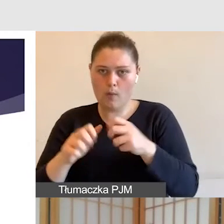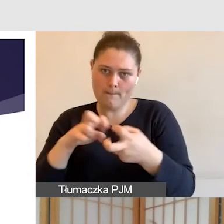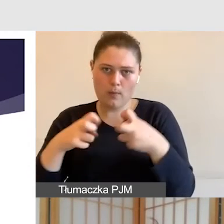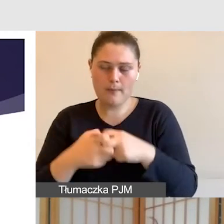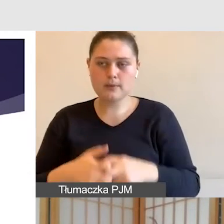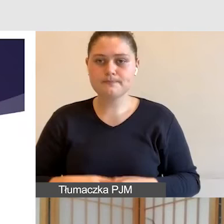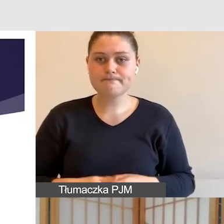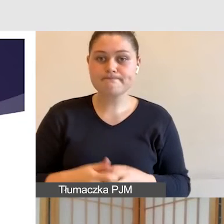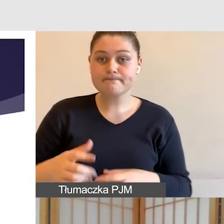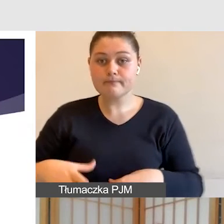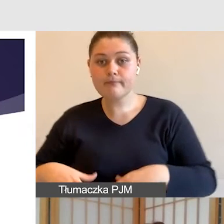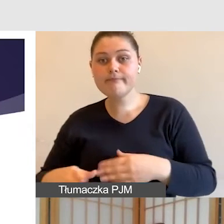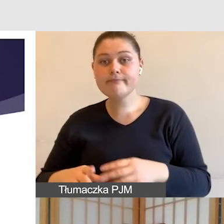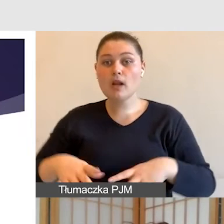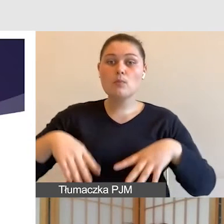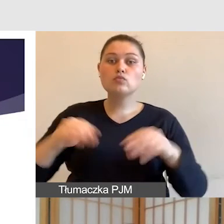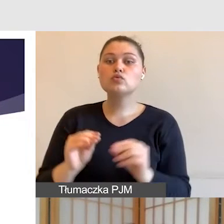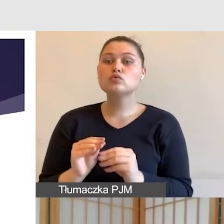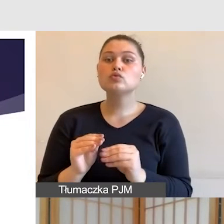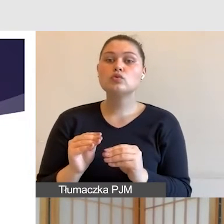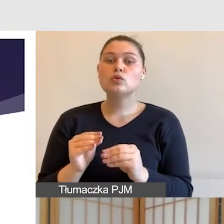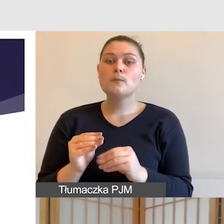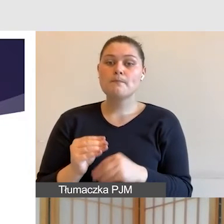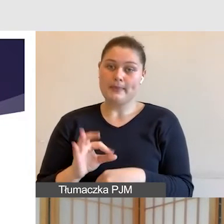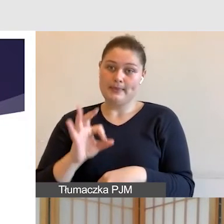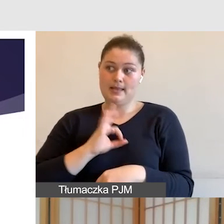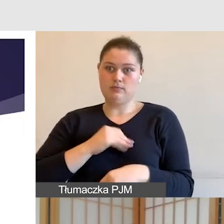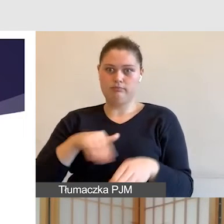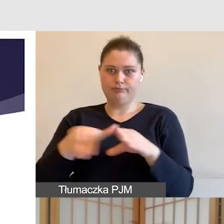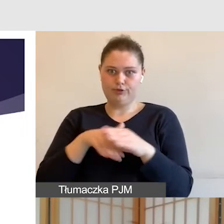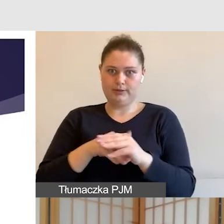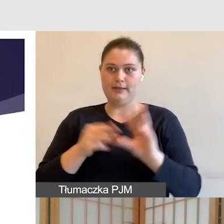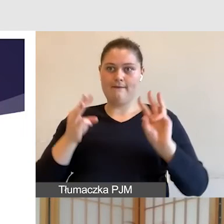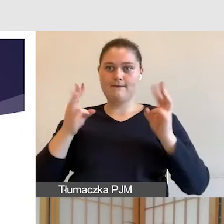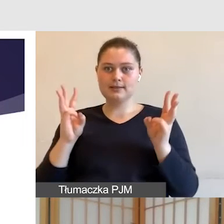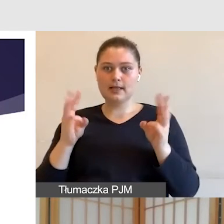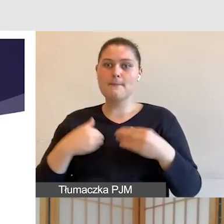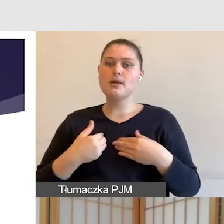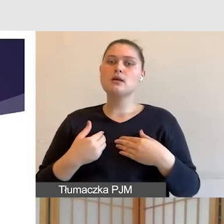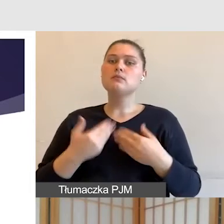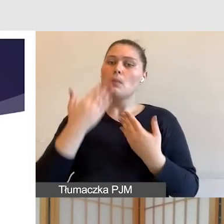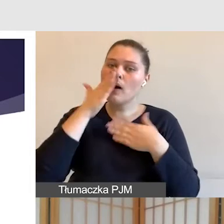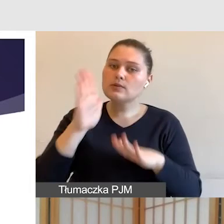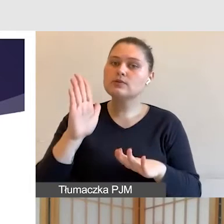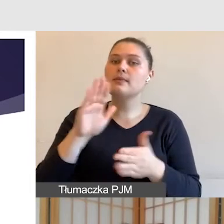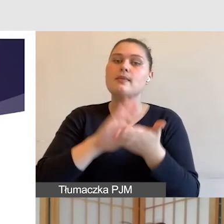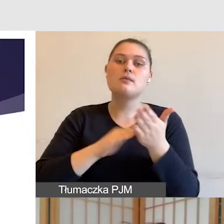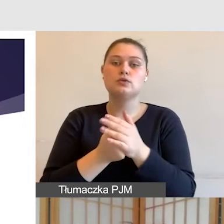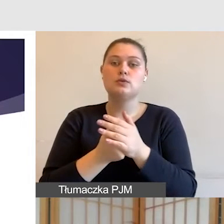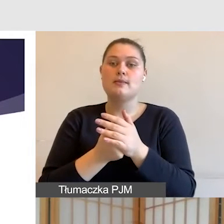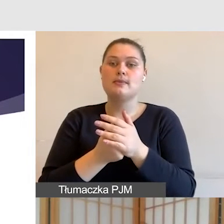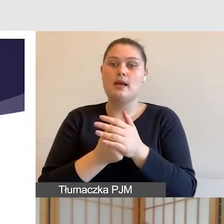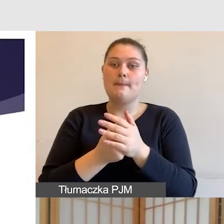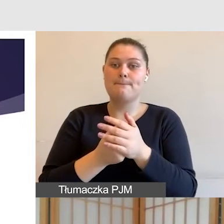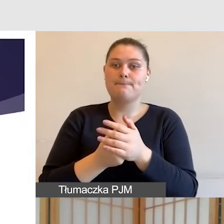uczestników warsztatów. Jeżeli na przykład prezentujemy jakieś interfejsy programów graficznych, a na przykład nasz